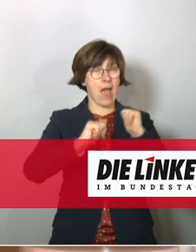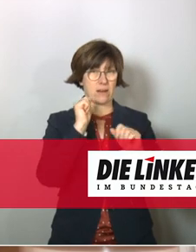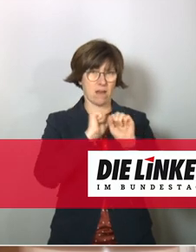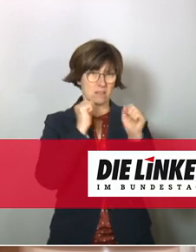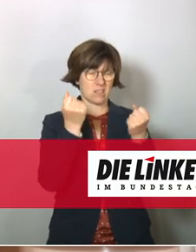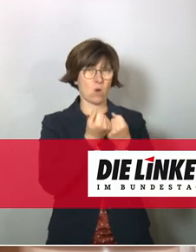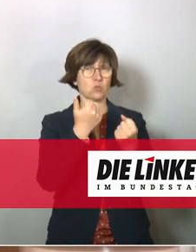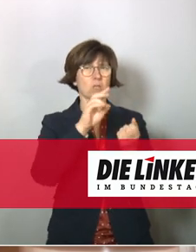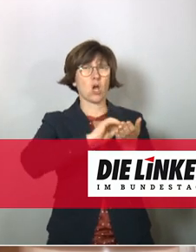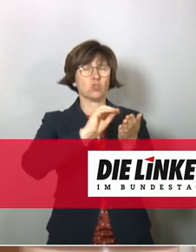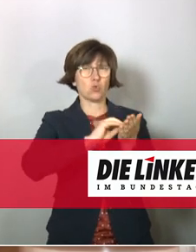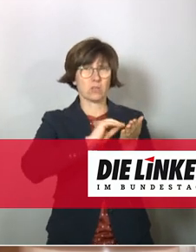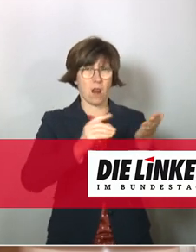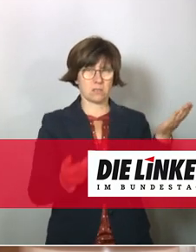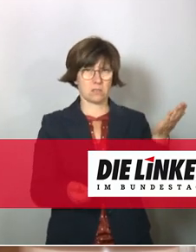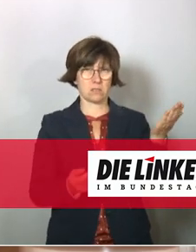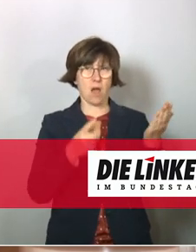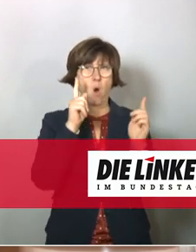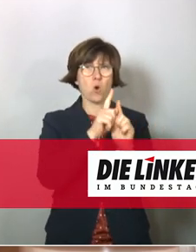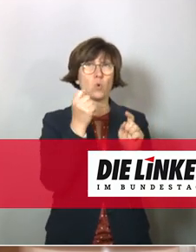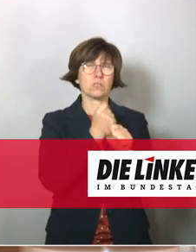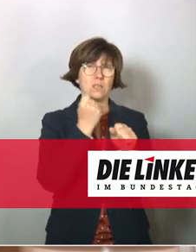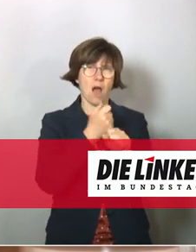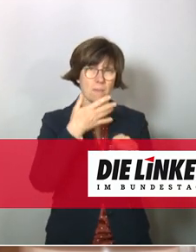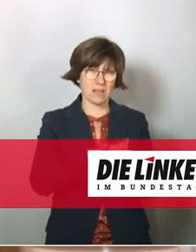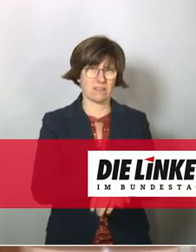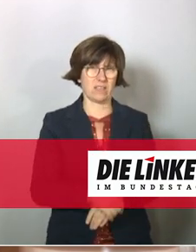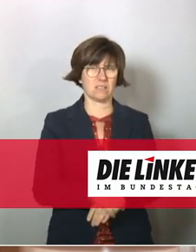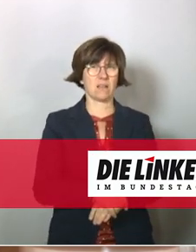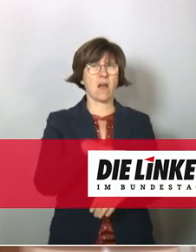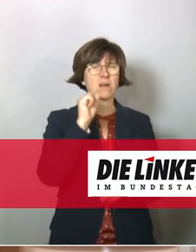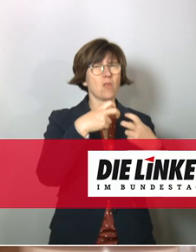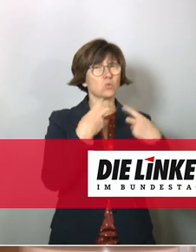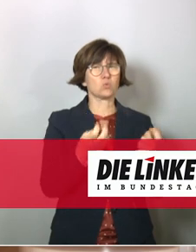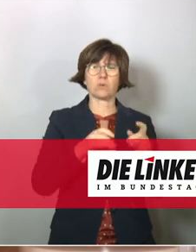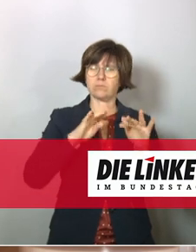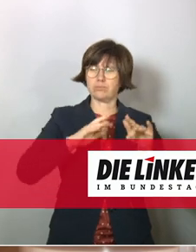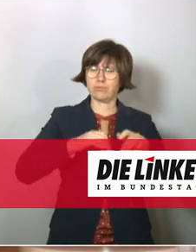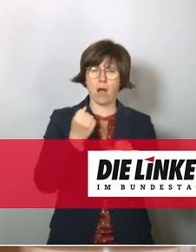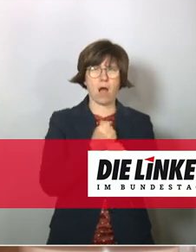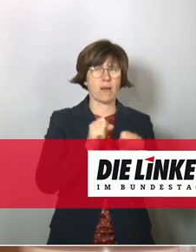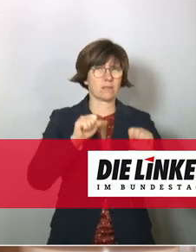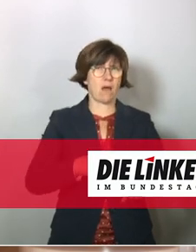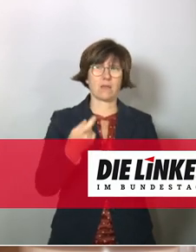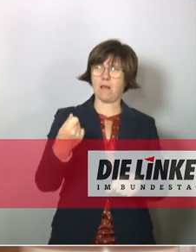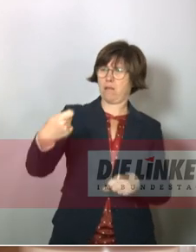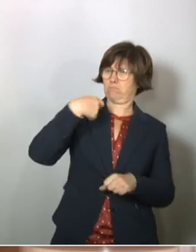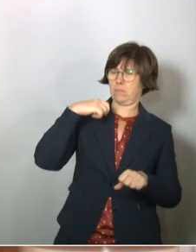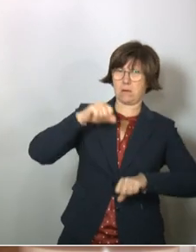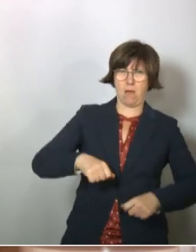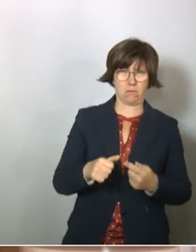auch Journalisten, auch wenn sie in Kurzarbeit geschickt worden sind. Die können nämlich von zu Hause aus arbeiten und kriegen ihr Geld.